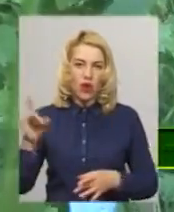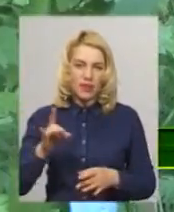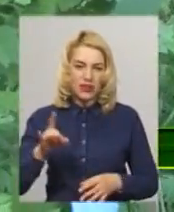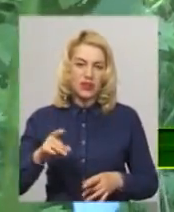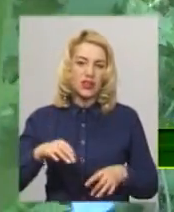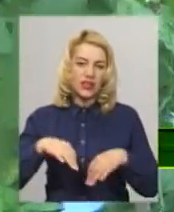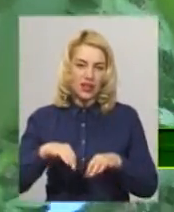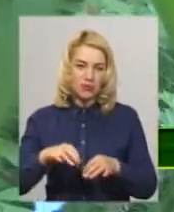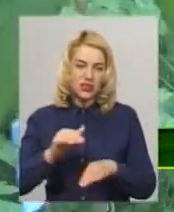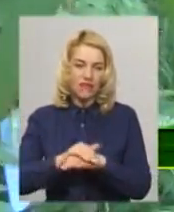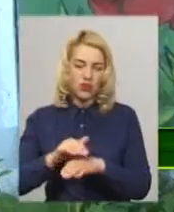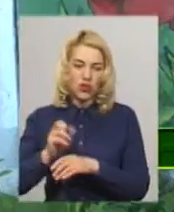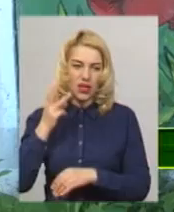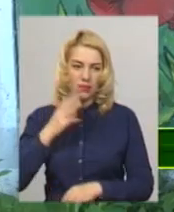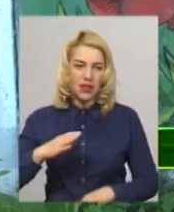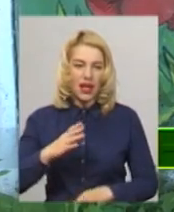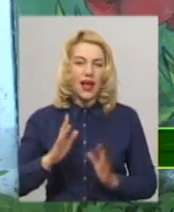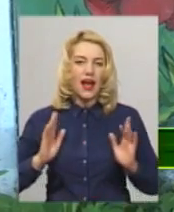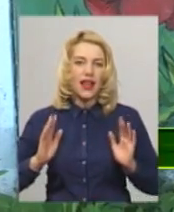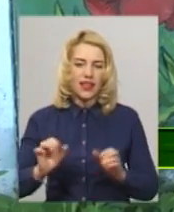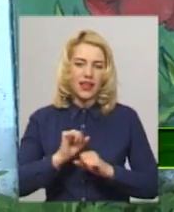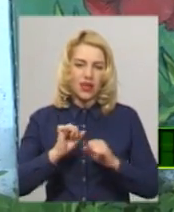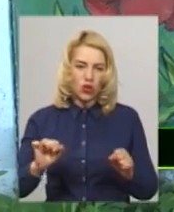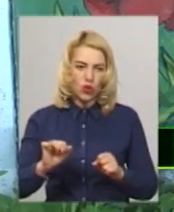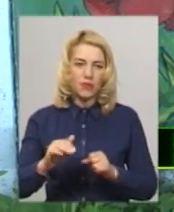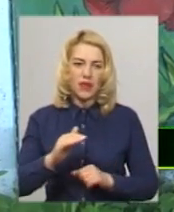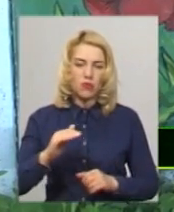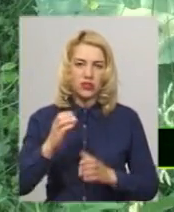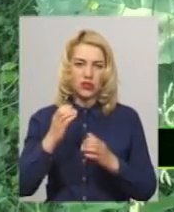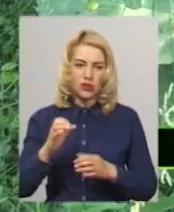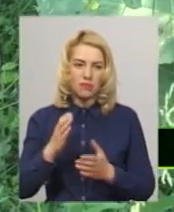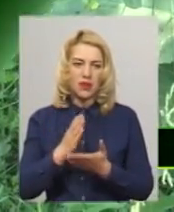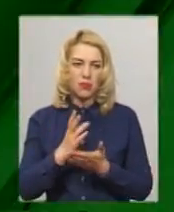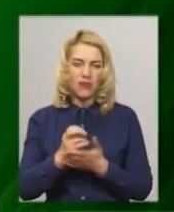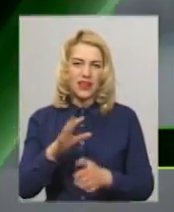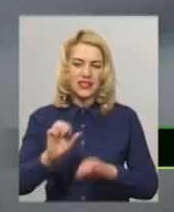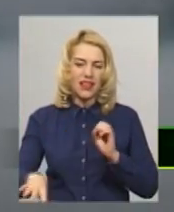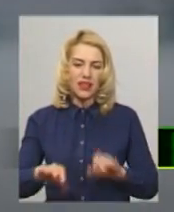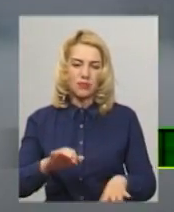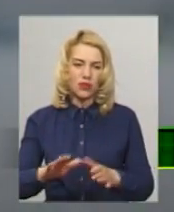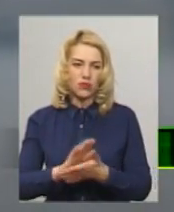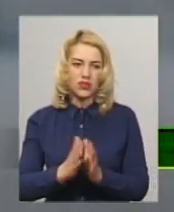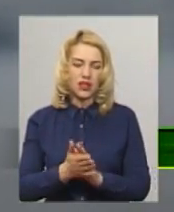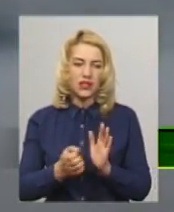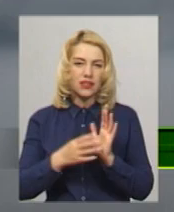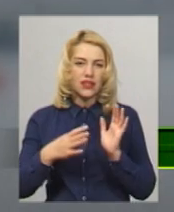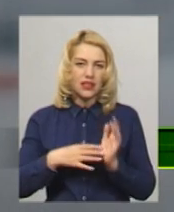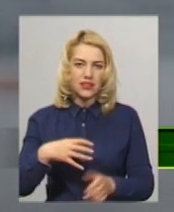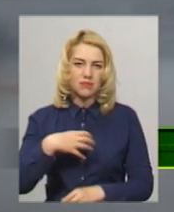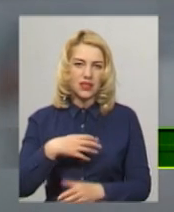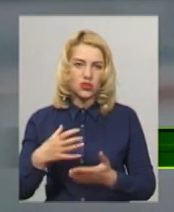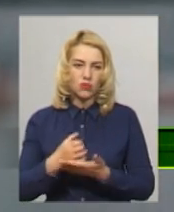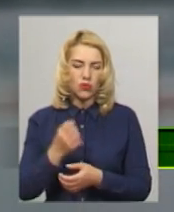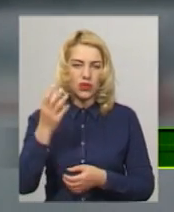Але є Героїв Небесної Сотні, що в Олишині Хмельницького району, перебуває у занадбаному стані. 19 медалей здобули